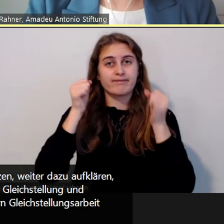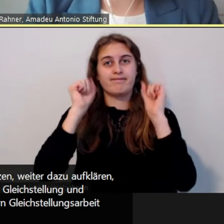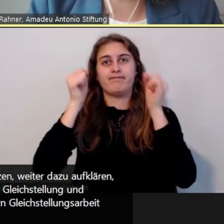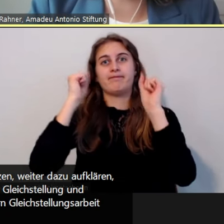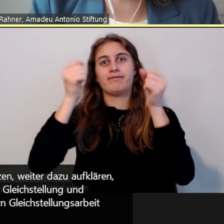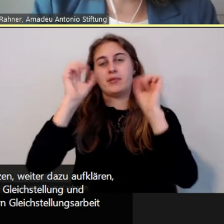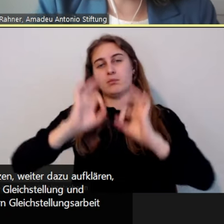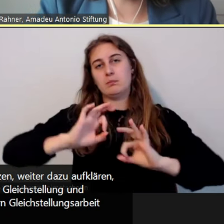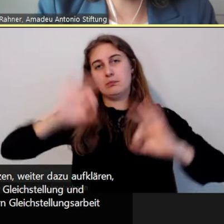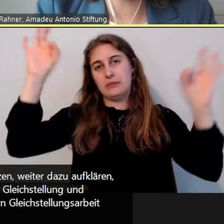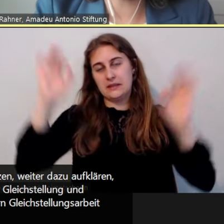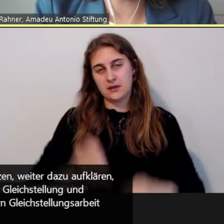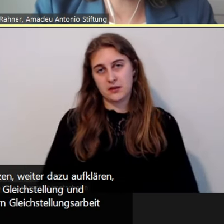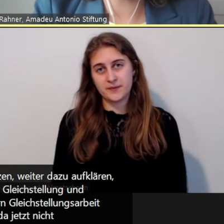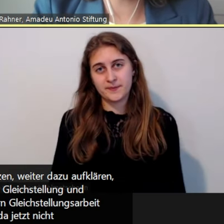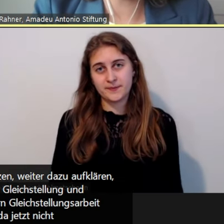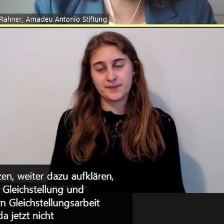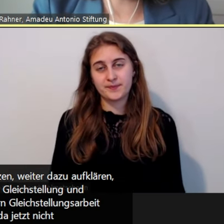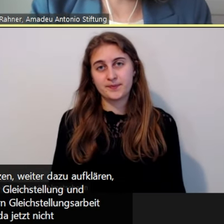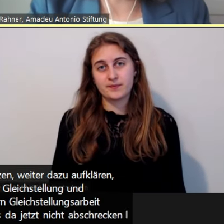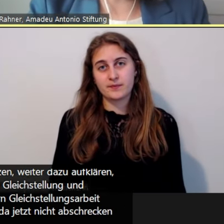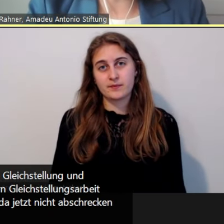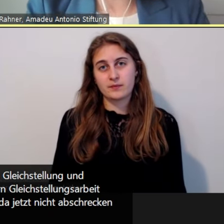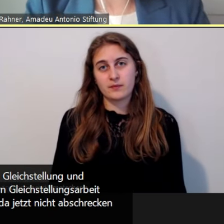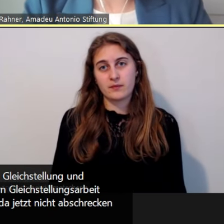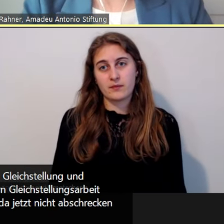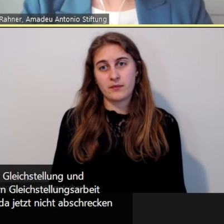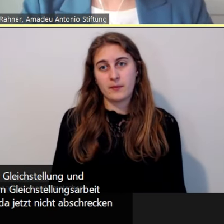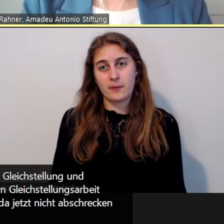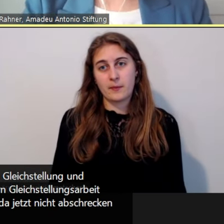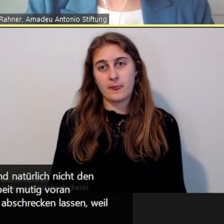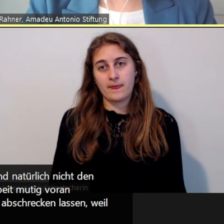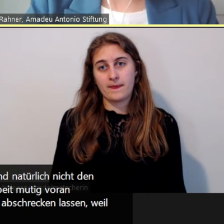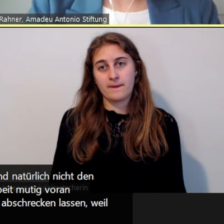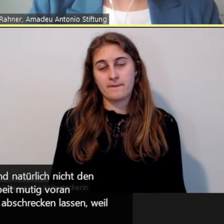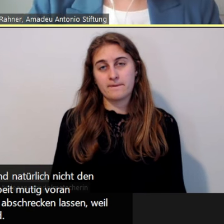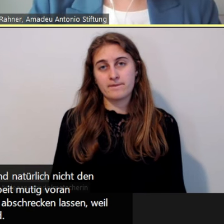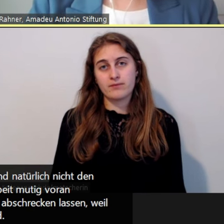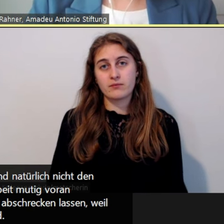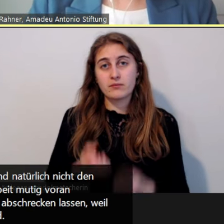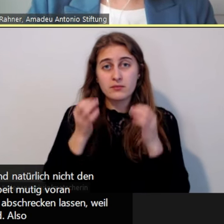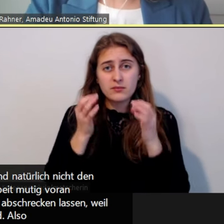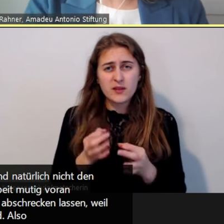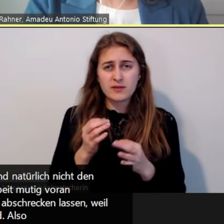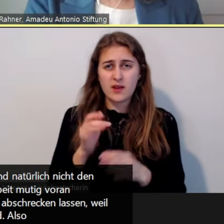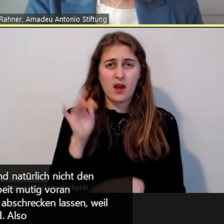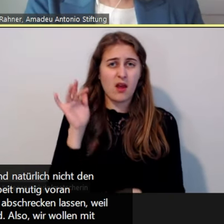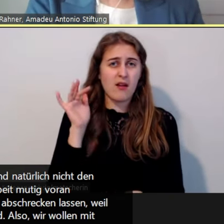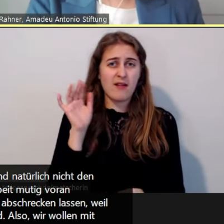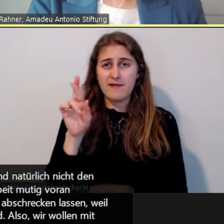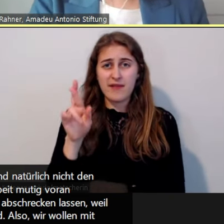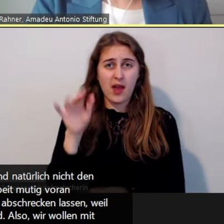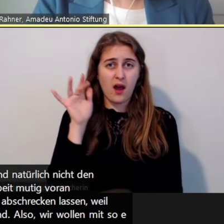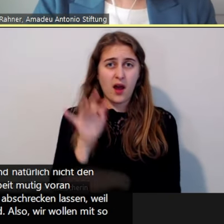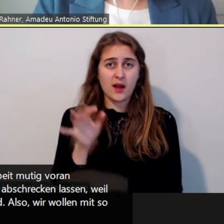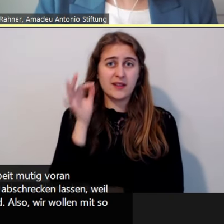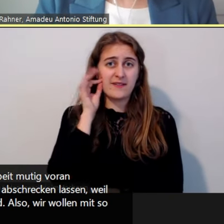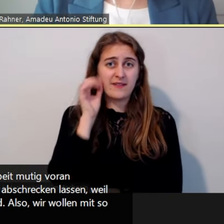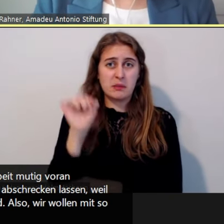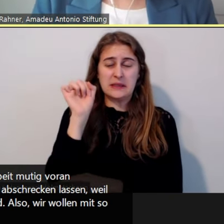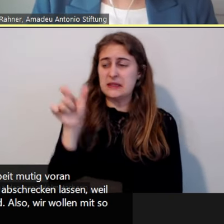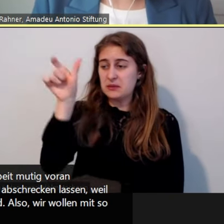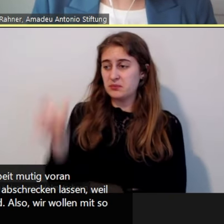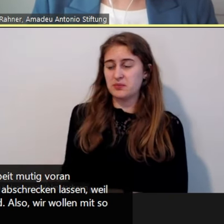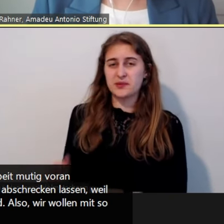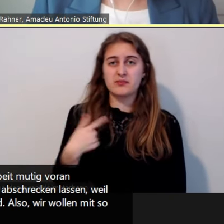entwickeln sozusagen und uns da jetzt nicht abschrecken lassen, weil ein paar Antifeministen einer anderen Meinung sind. Also wir wollen mit so einem Daten natürlich nicht